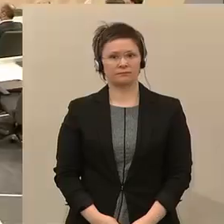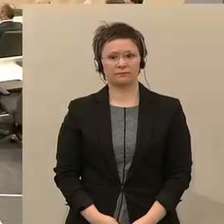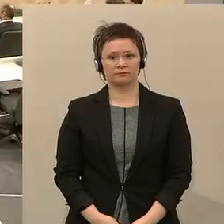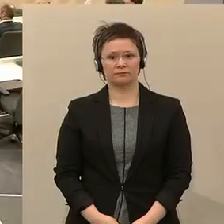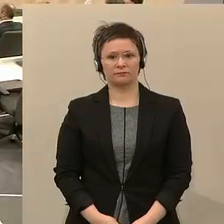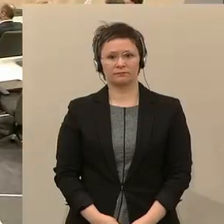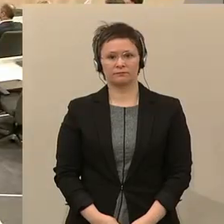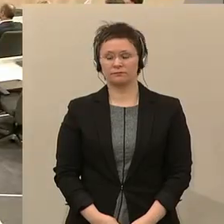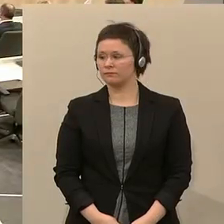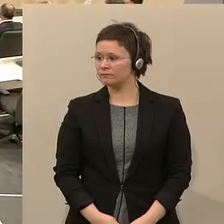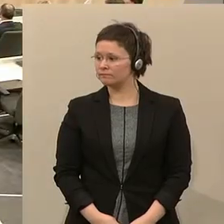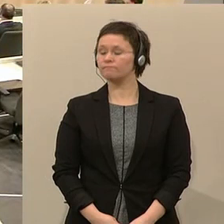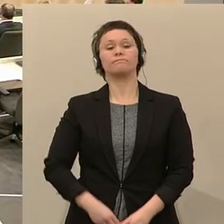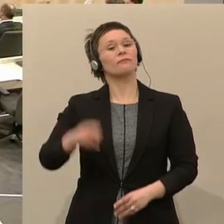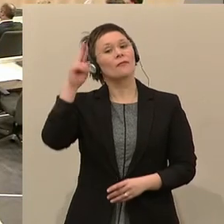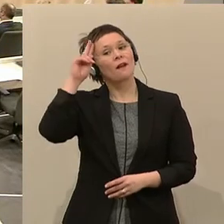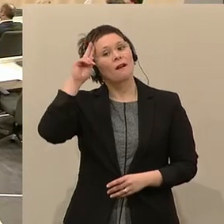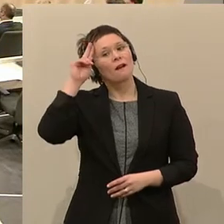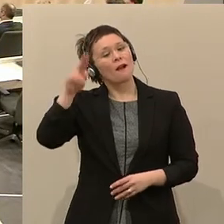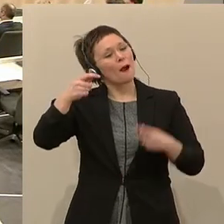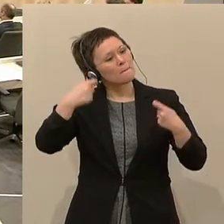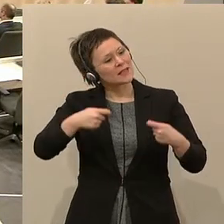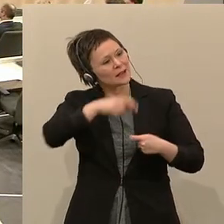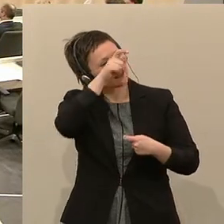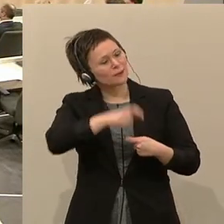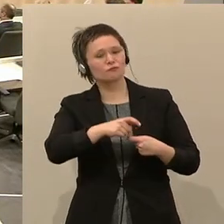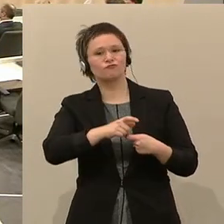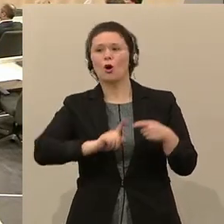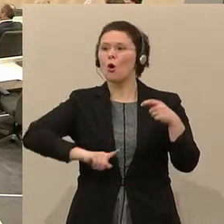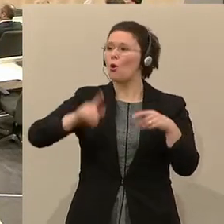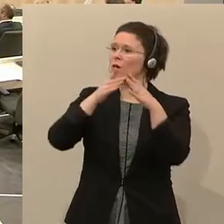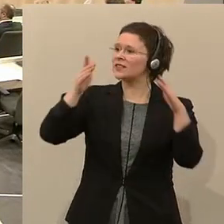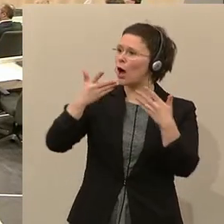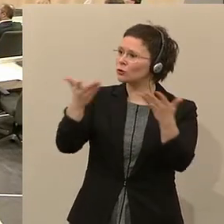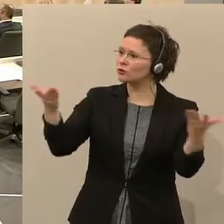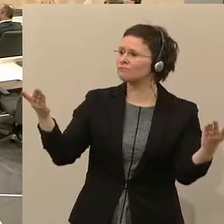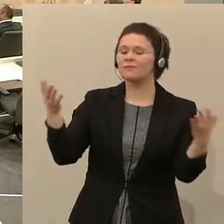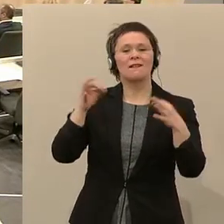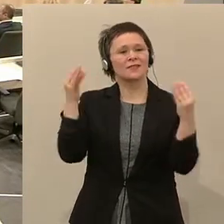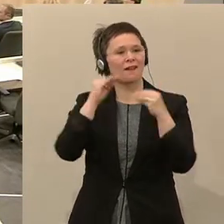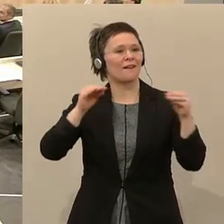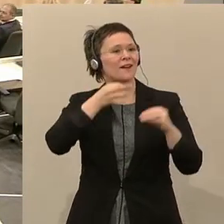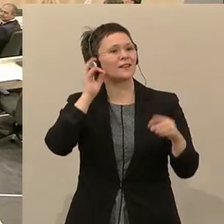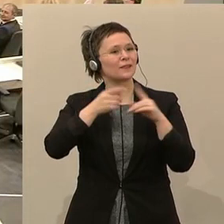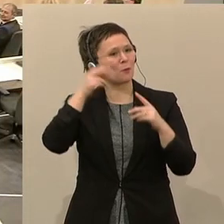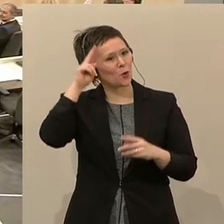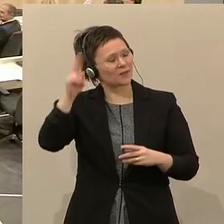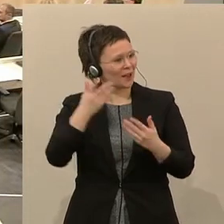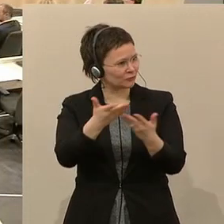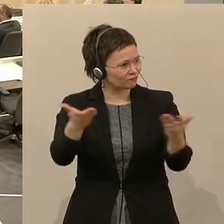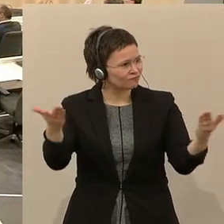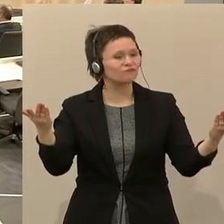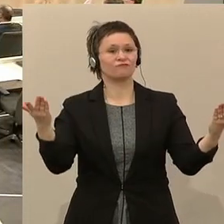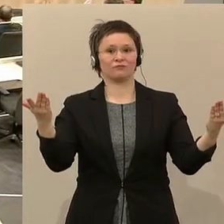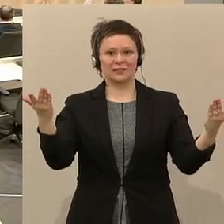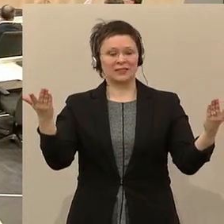Herr Präsident, hohes Haus, sehr geehrte Damen und Herren der Sozialdemokratie, ich